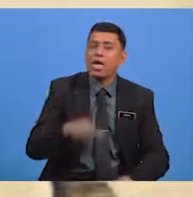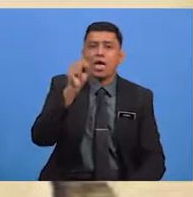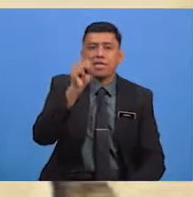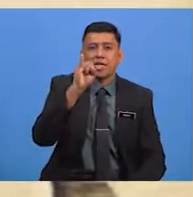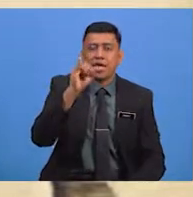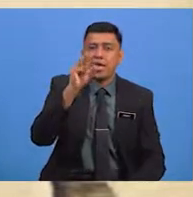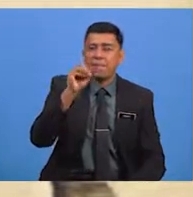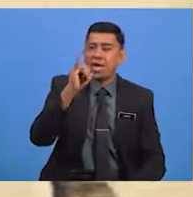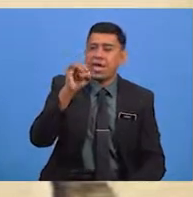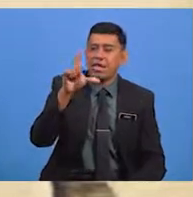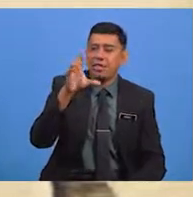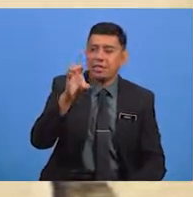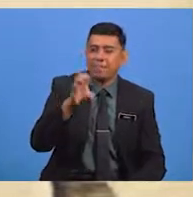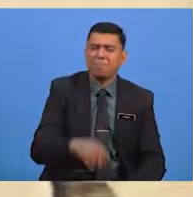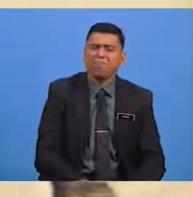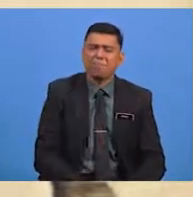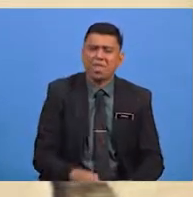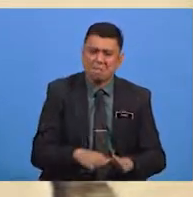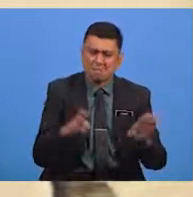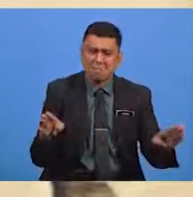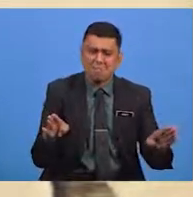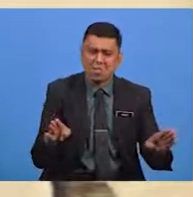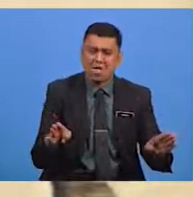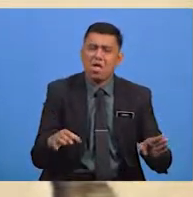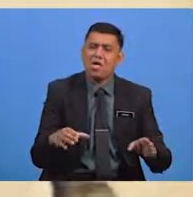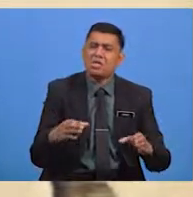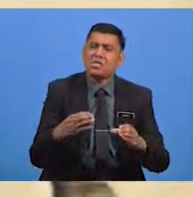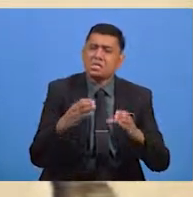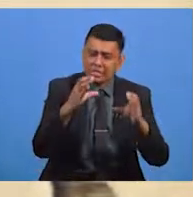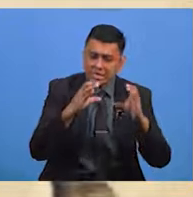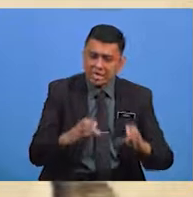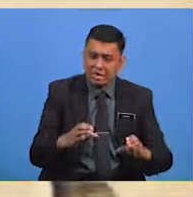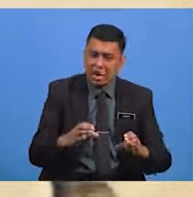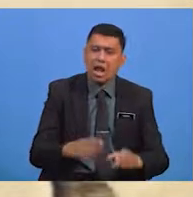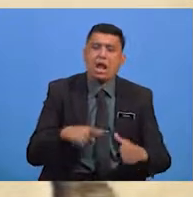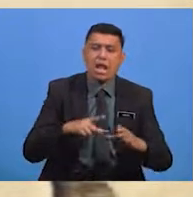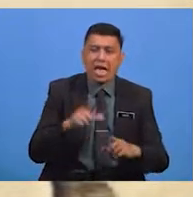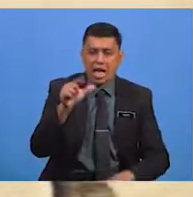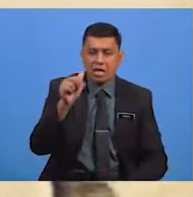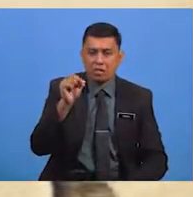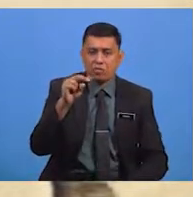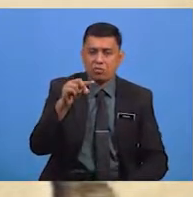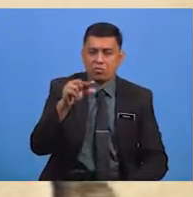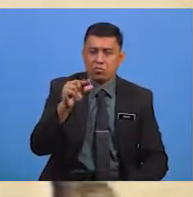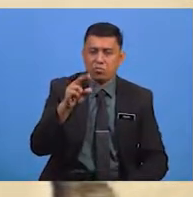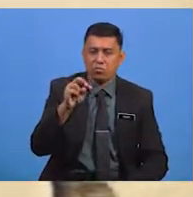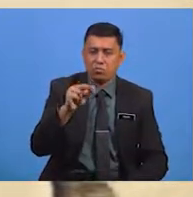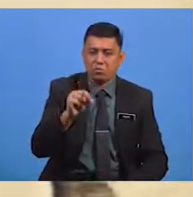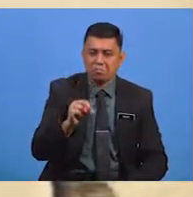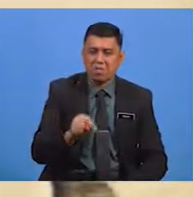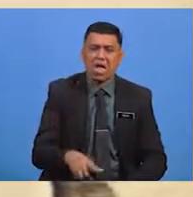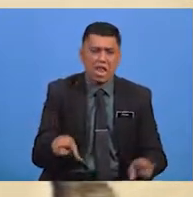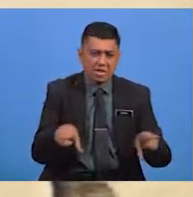Simili Iaitu Perbandingan Secara Langsung Contohnya Laksana Cermin